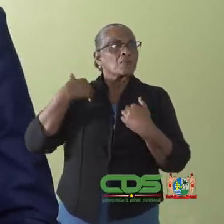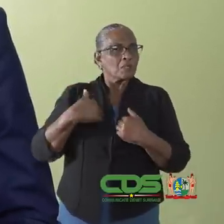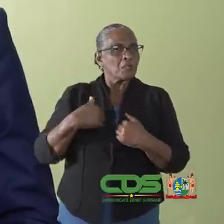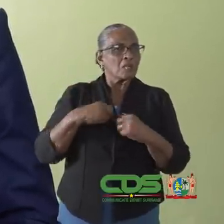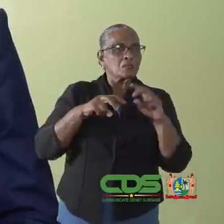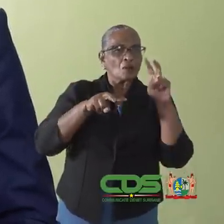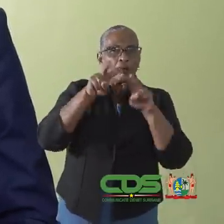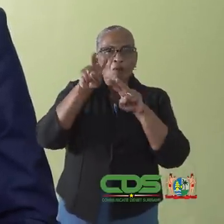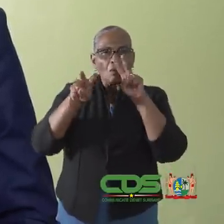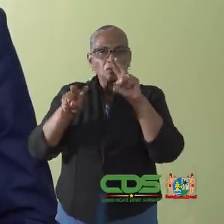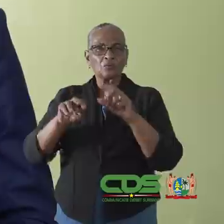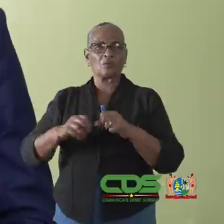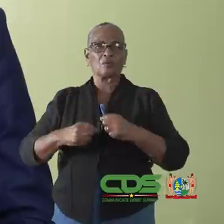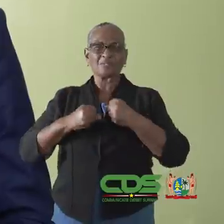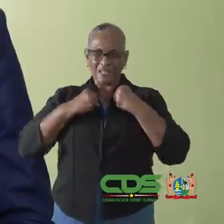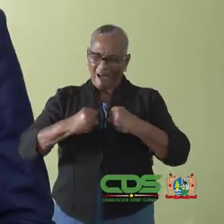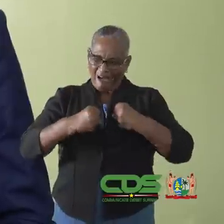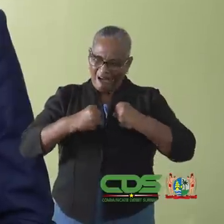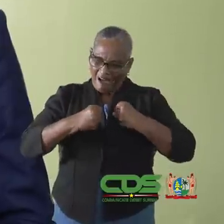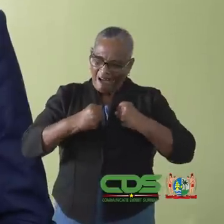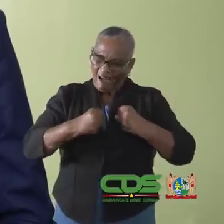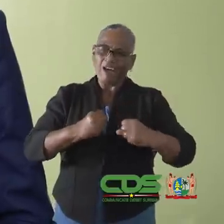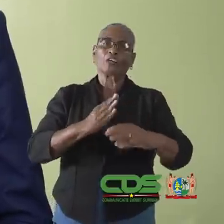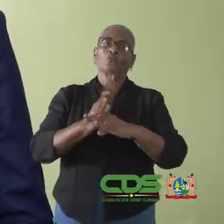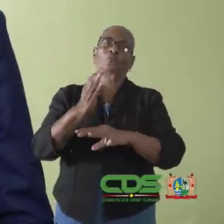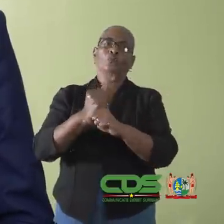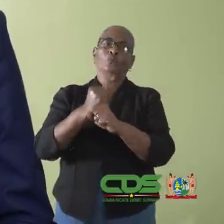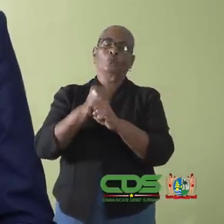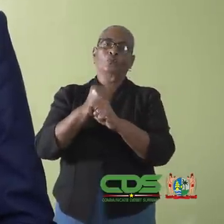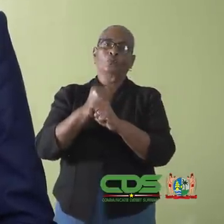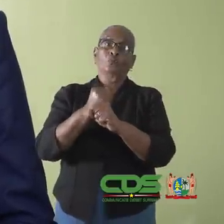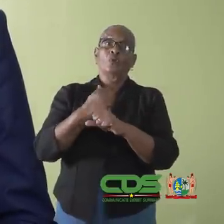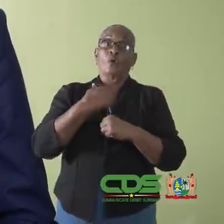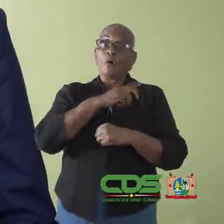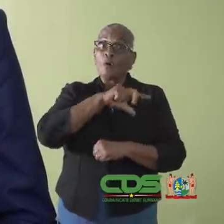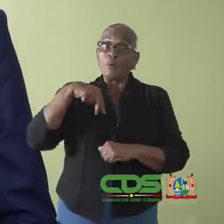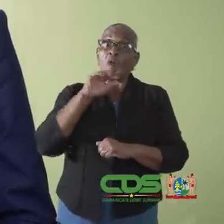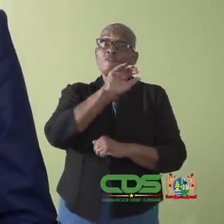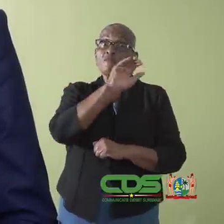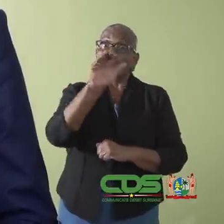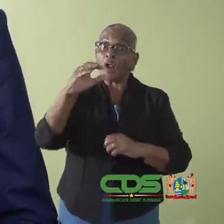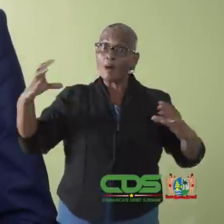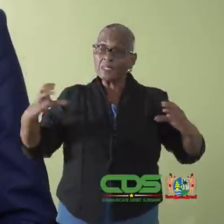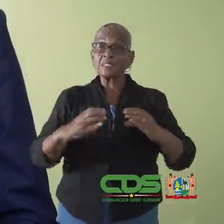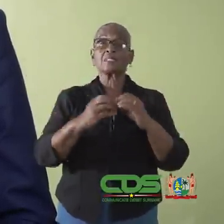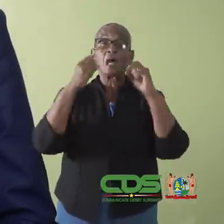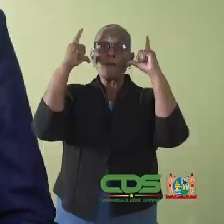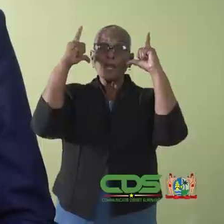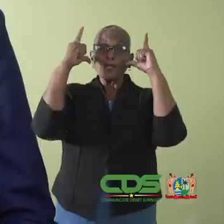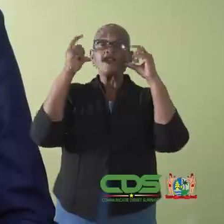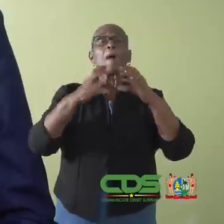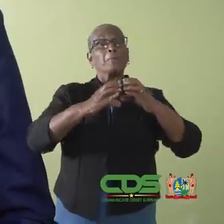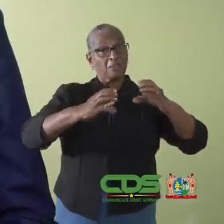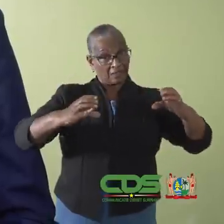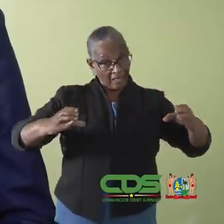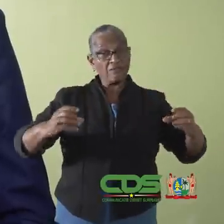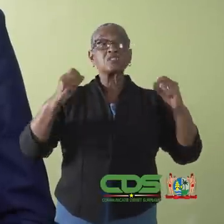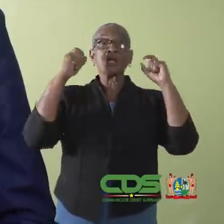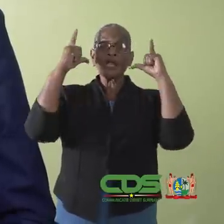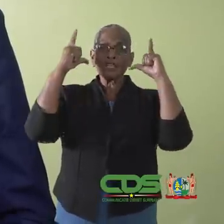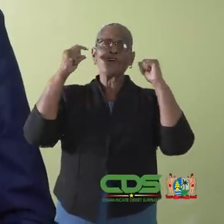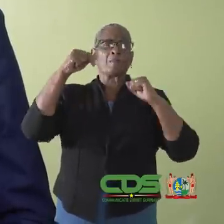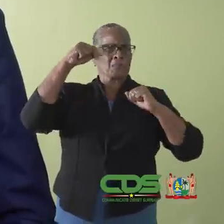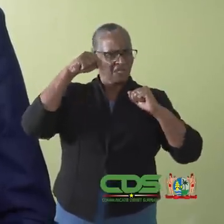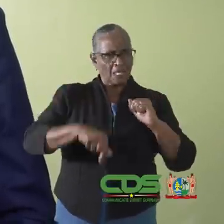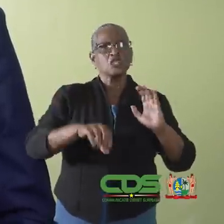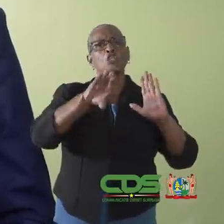de controle op de naleving zal intensief worden voortgezet. Hierbij doen wij een beroep op de samenleving en het